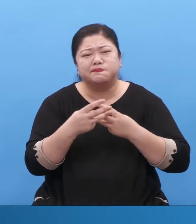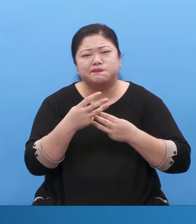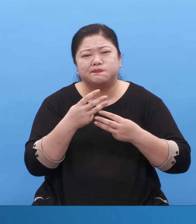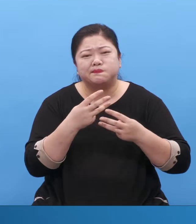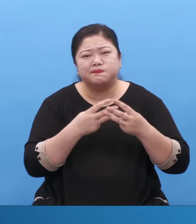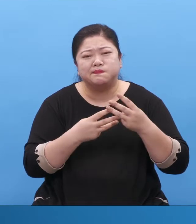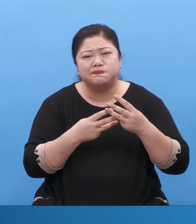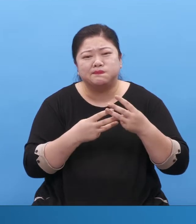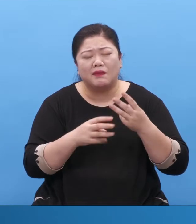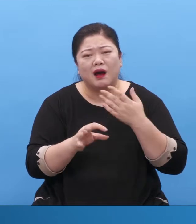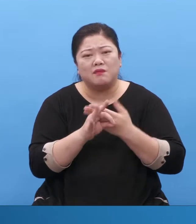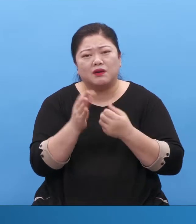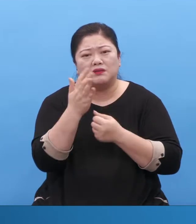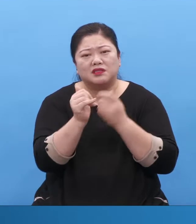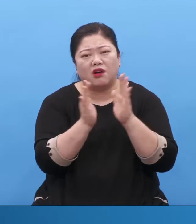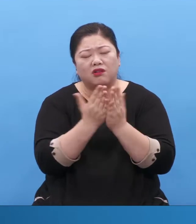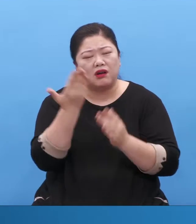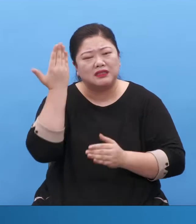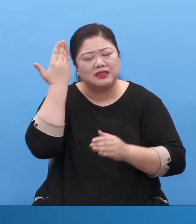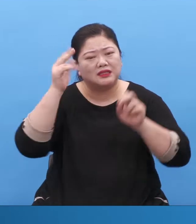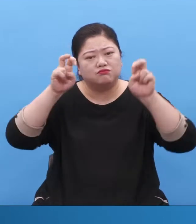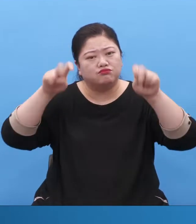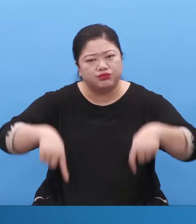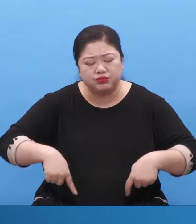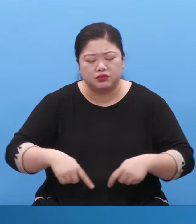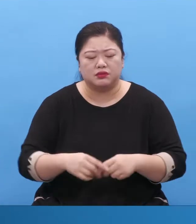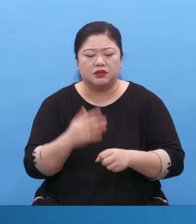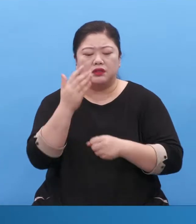이걸 모르면 교회사를 모르는 것입니다.